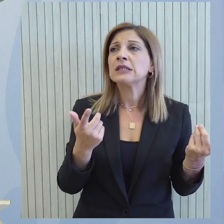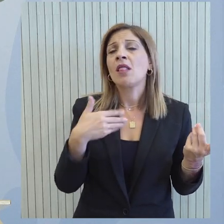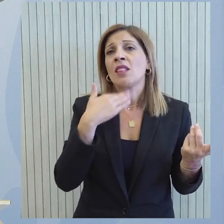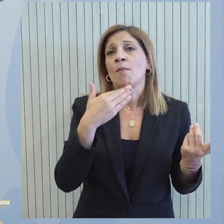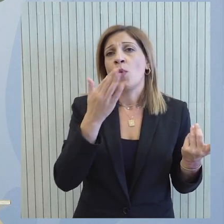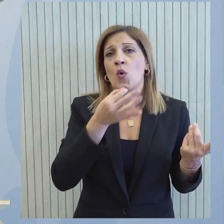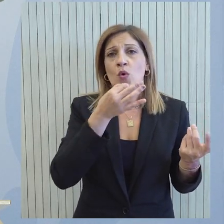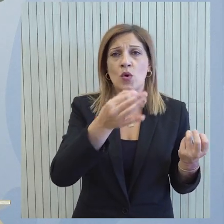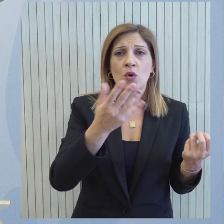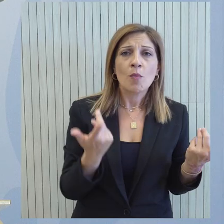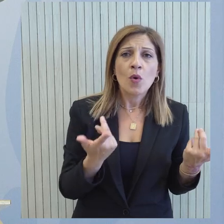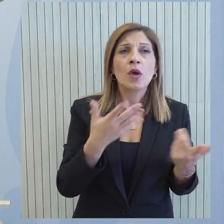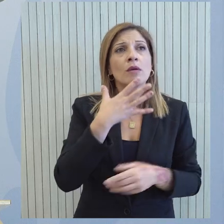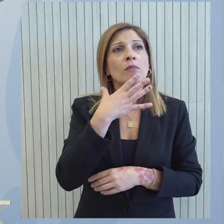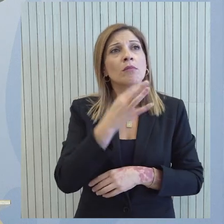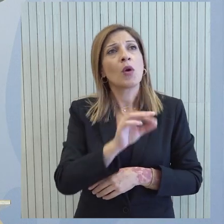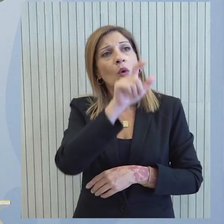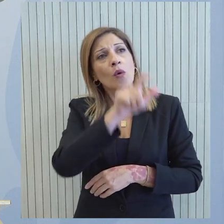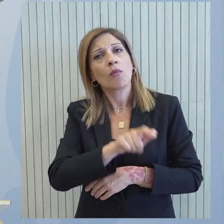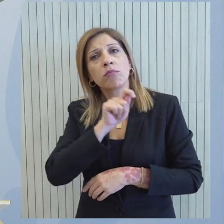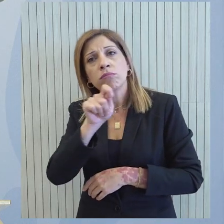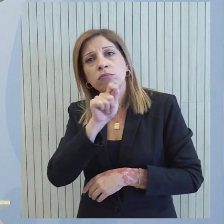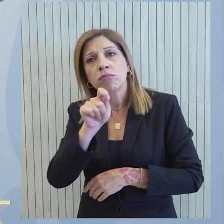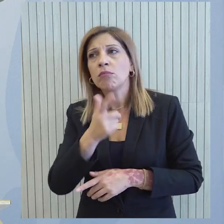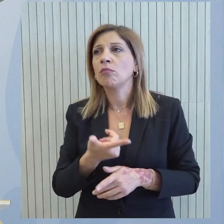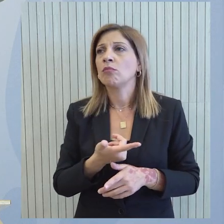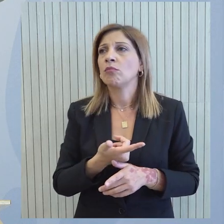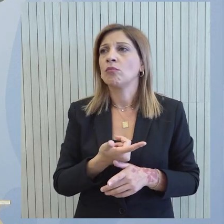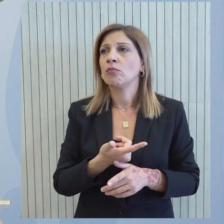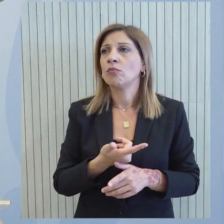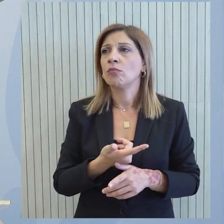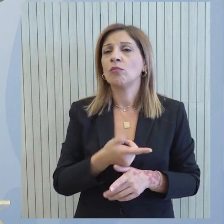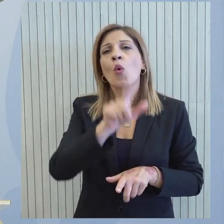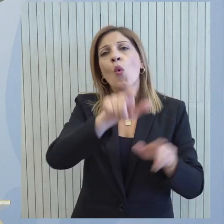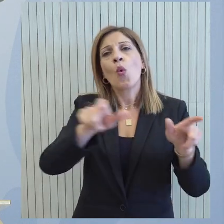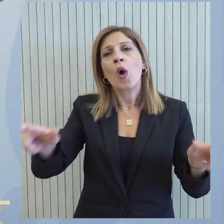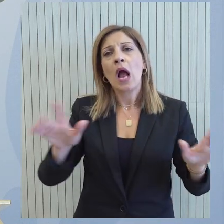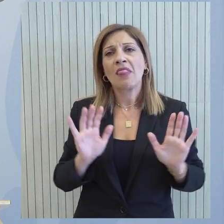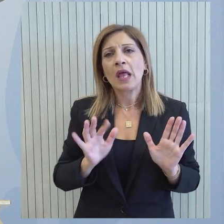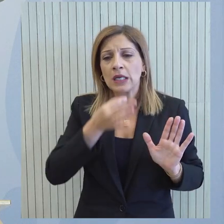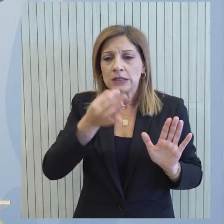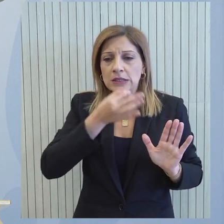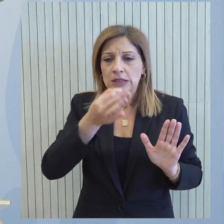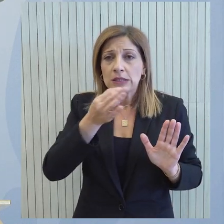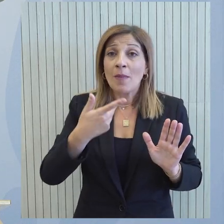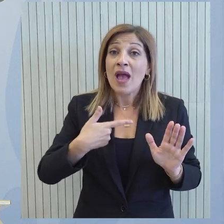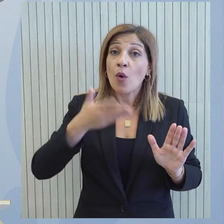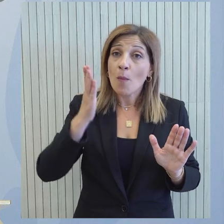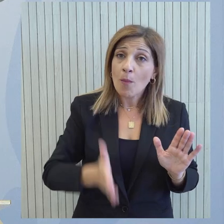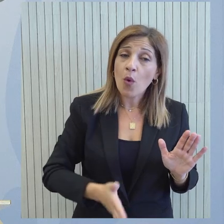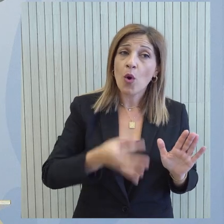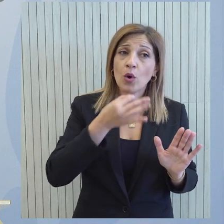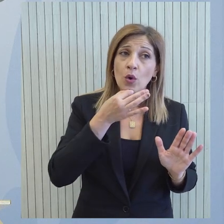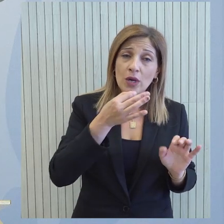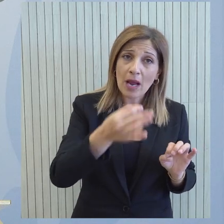προθέσεις ή να ερμηνεύσω τον λόγο των τοποθετήσεων ή τον τρόπο που κινείται ο κάθε ένας που μπορεί να τοποθετείται εκείνο